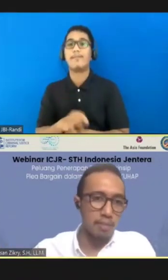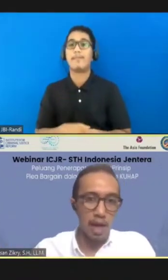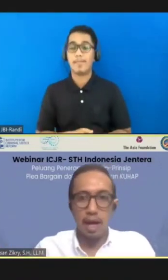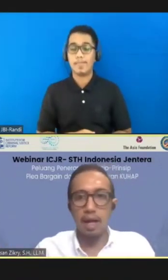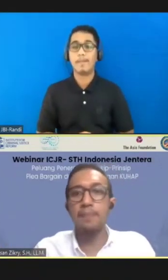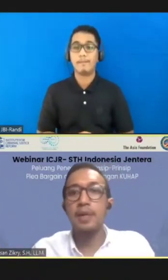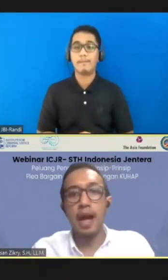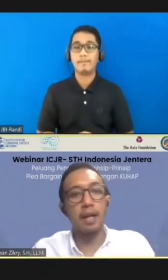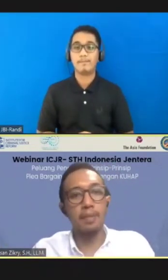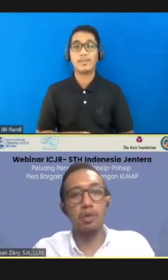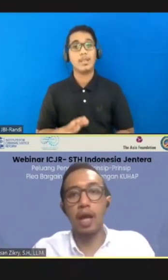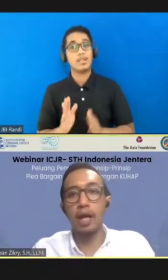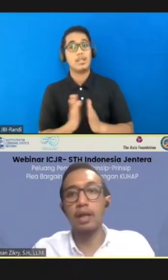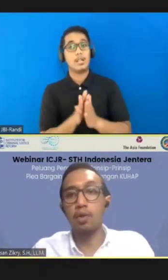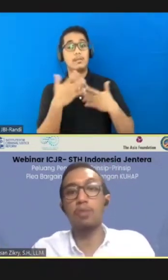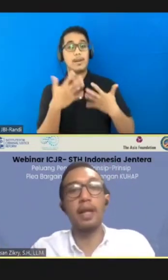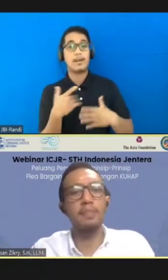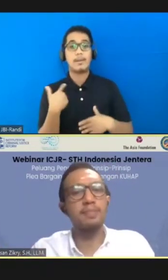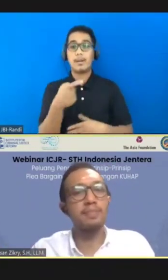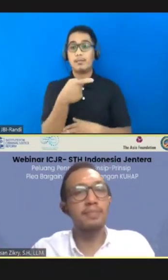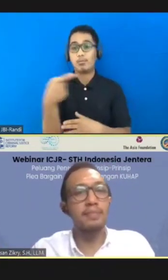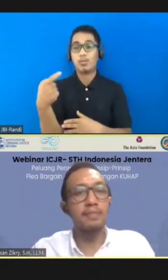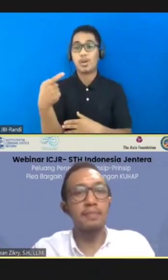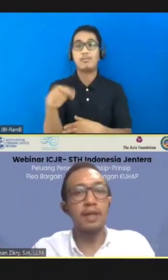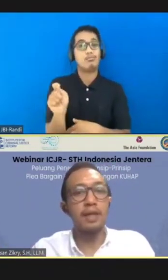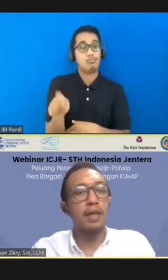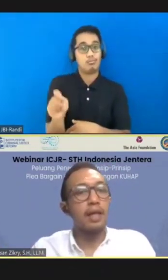mengaku bersalah, dan berharap ada pengurangan hukuman.